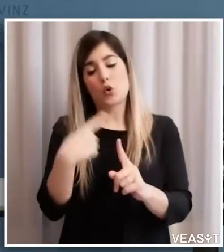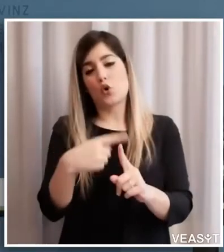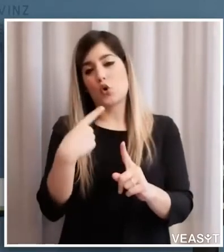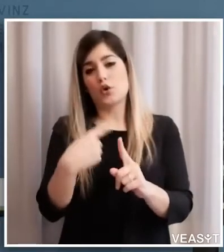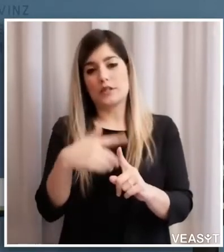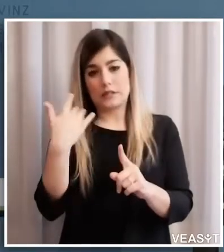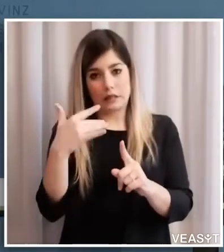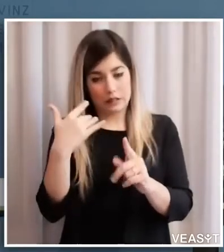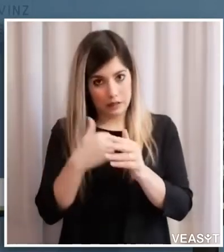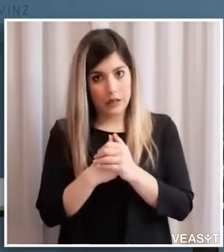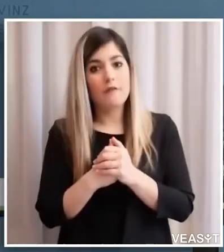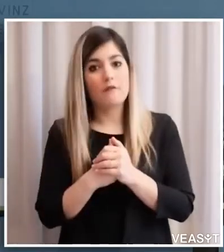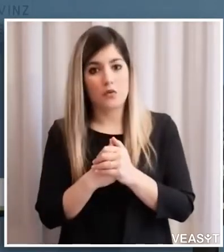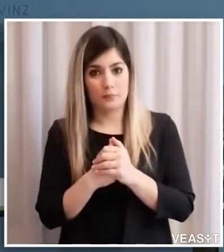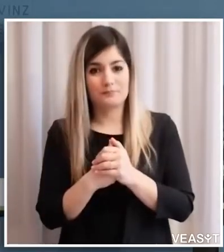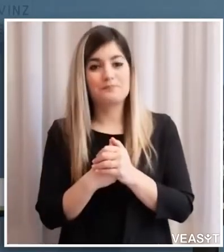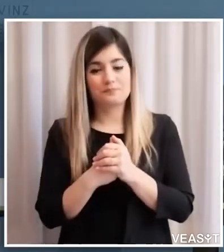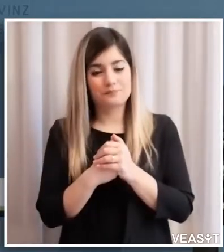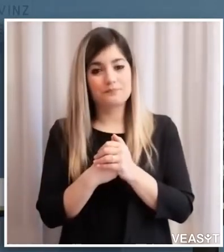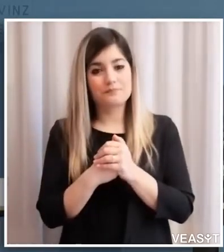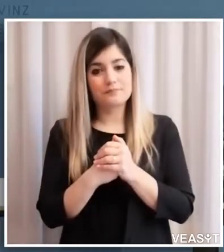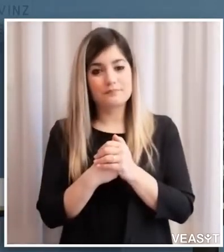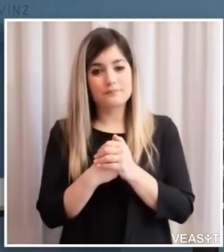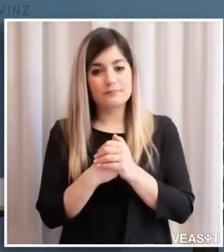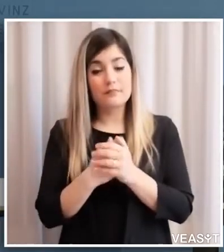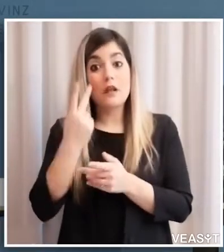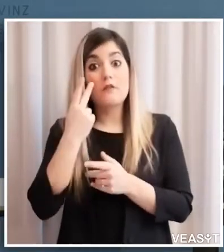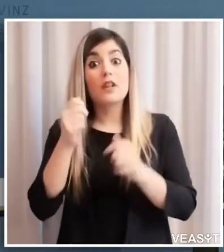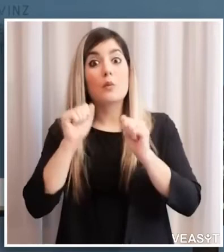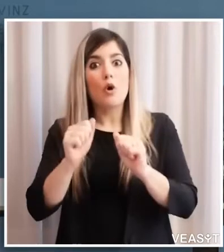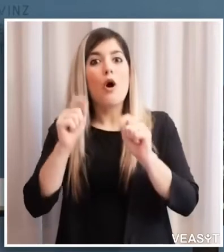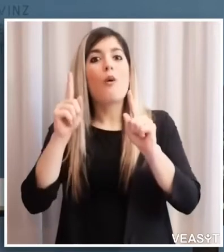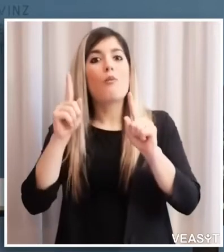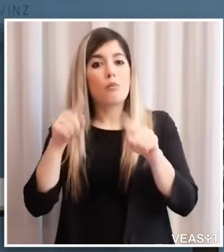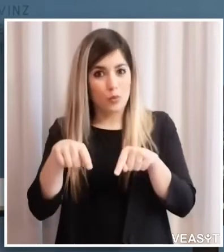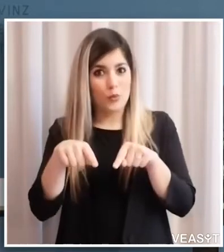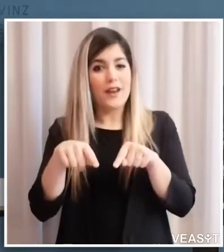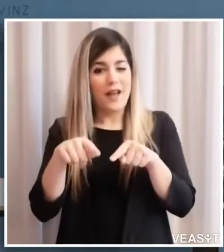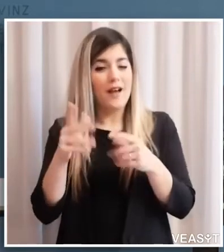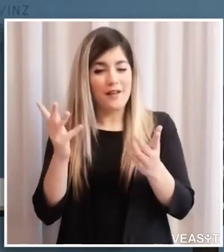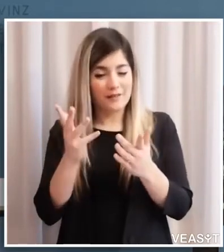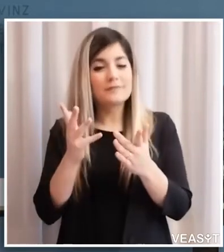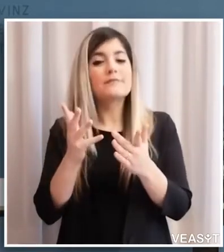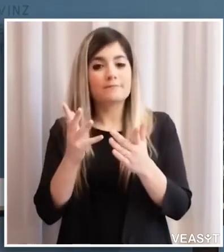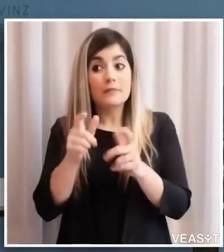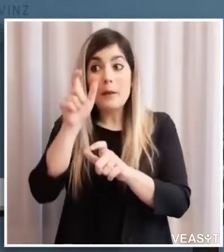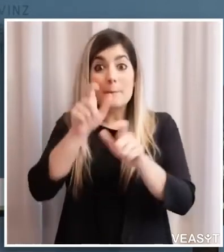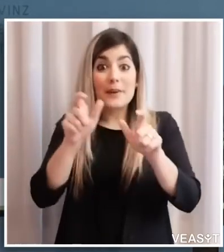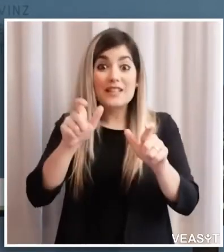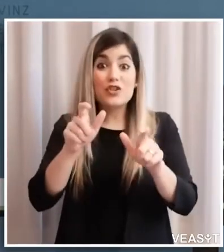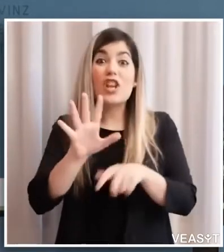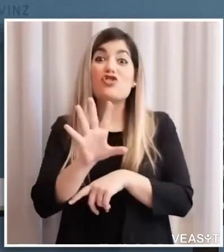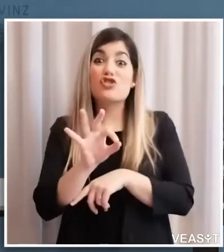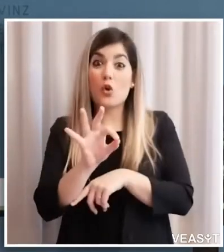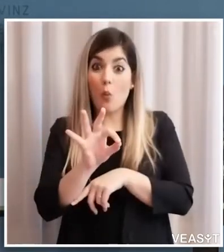Possiamo notare anche che possiamo adesso considerare altri 50 persone come guarite